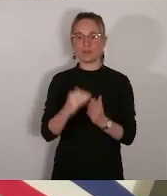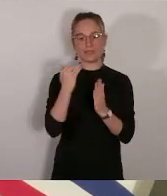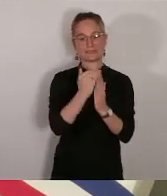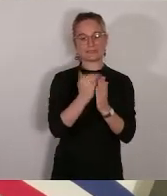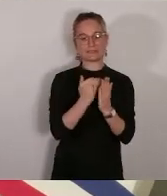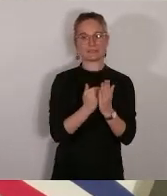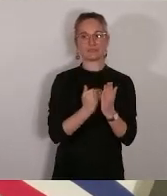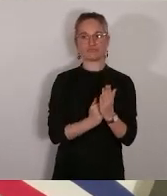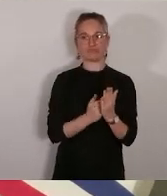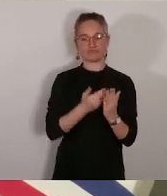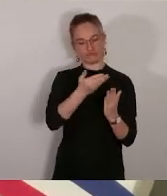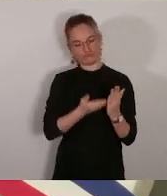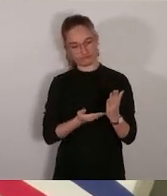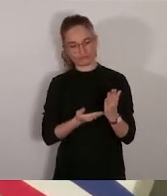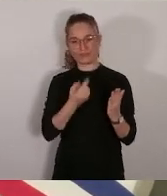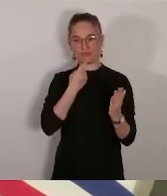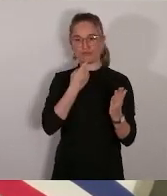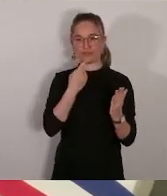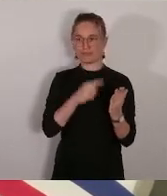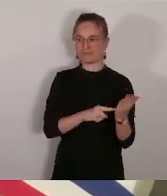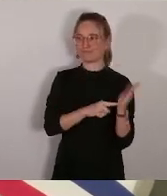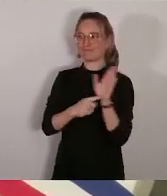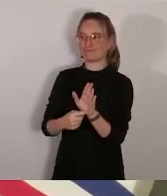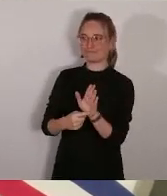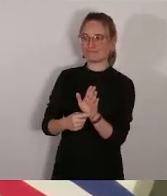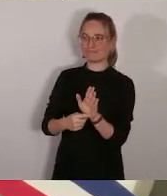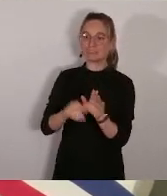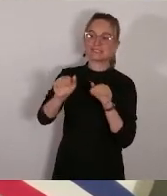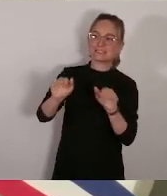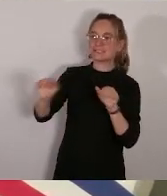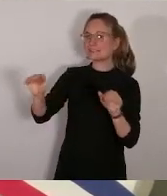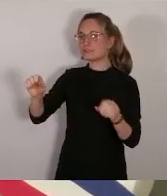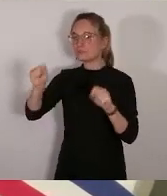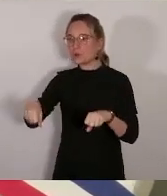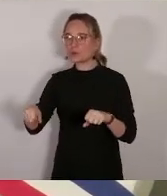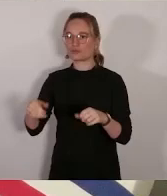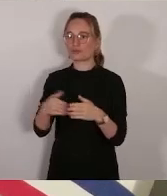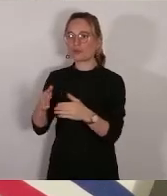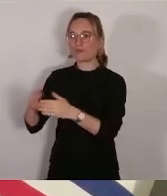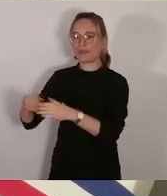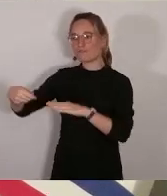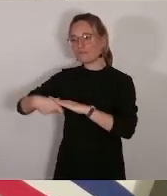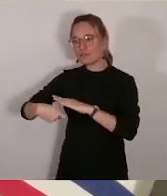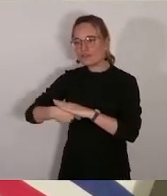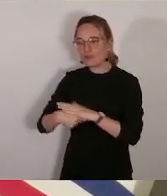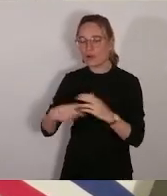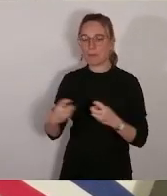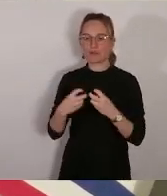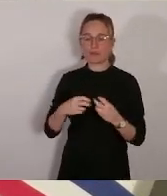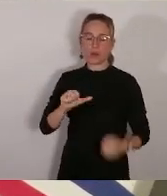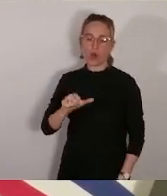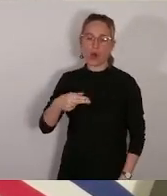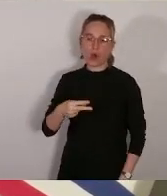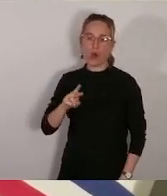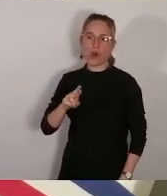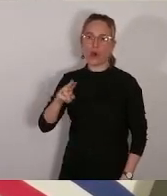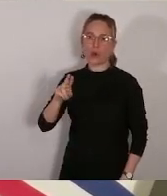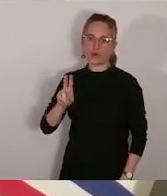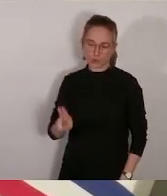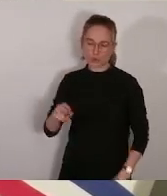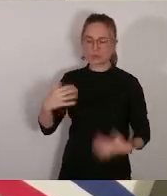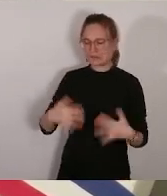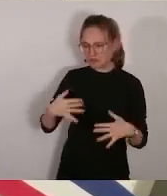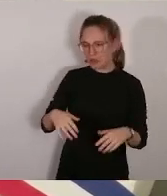d'aller chercher des co-financeurs comme l'ANRU, c'est déjà le cas, la DRAC, l'État, le département, bref tout co